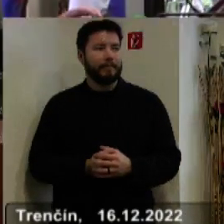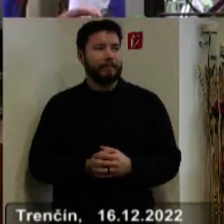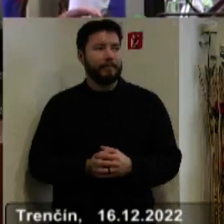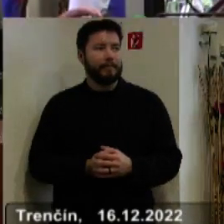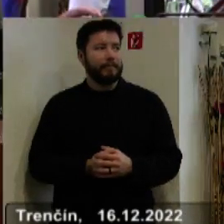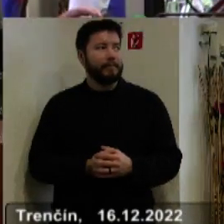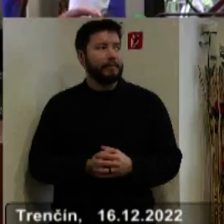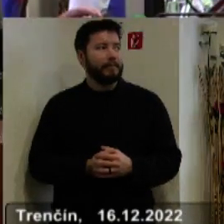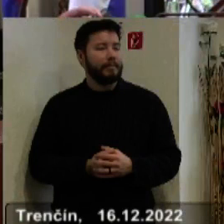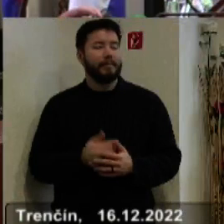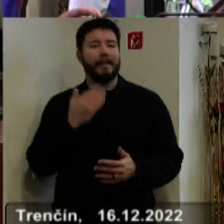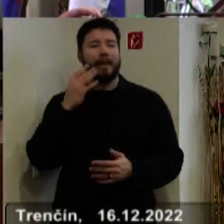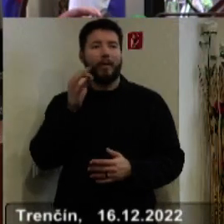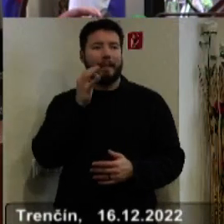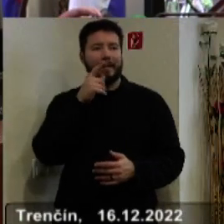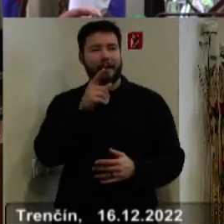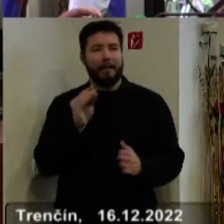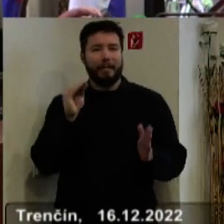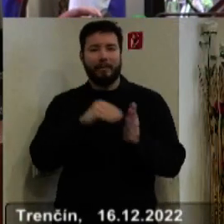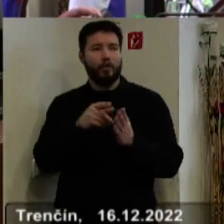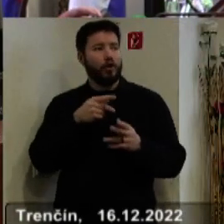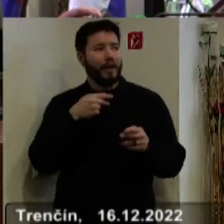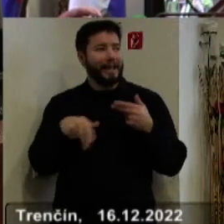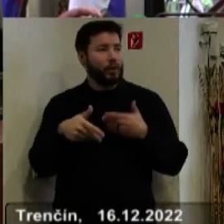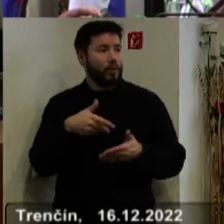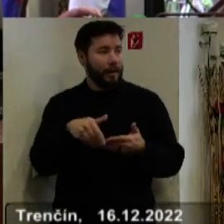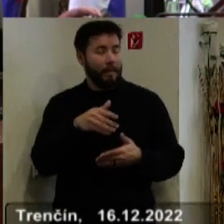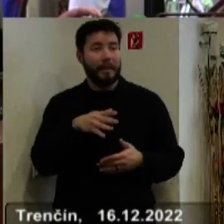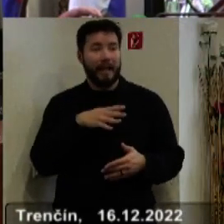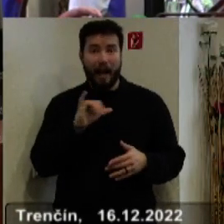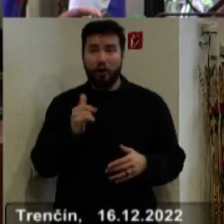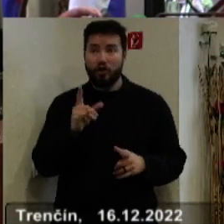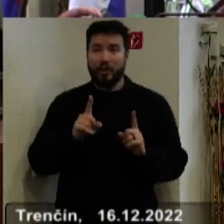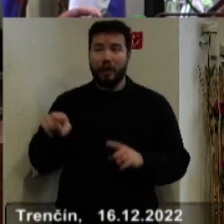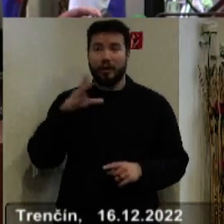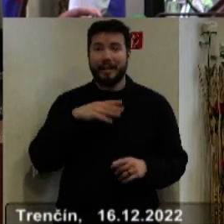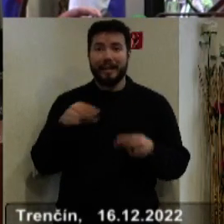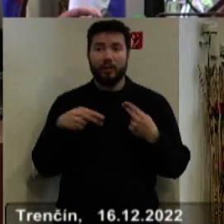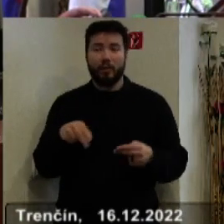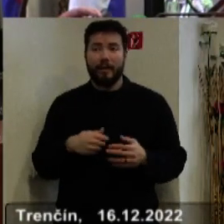Ďakujem pekne za príspevok do diskusie. Pán rektor, ešte niekto prosím vás do diskusie?